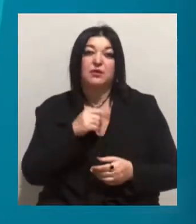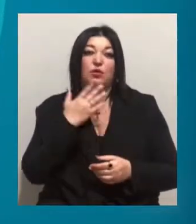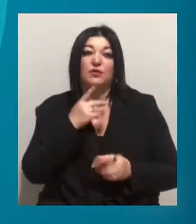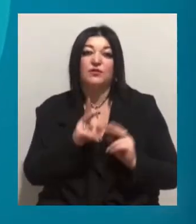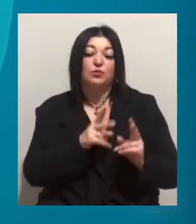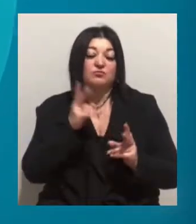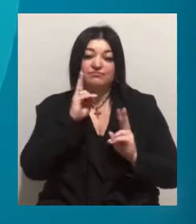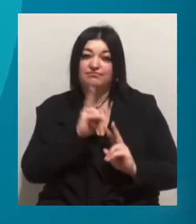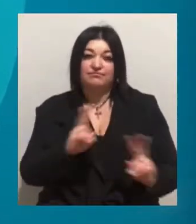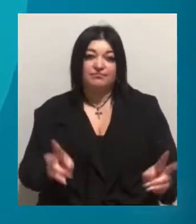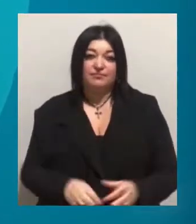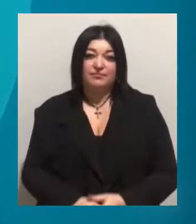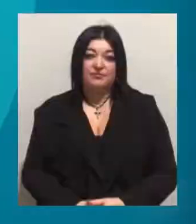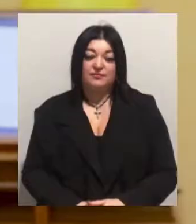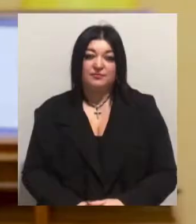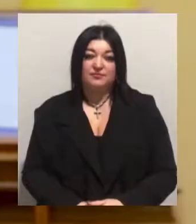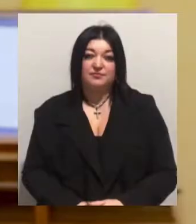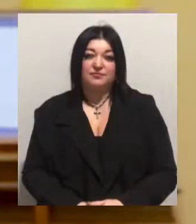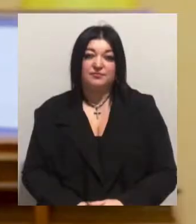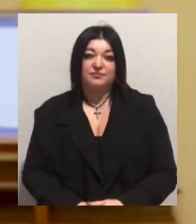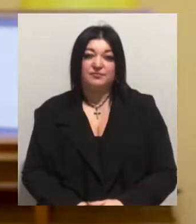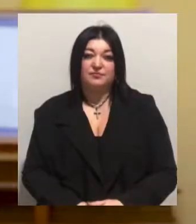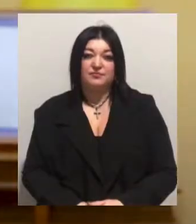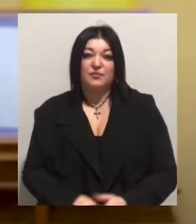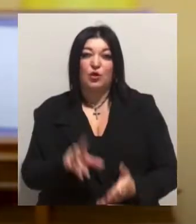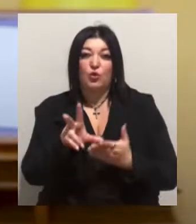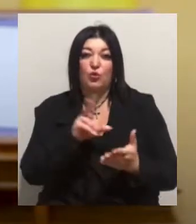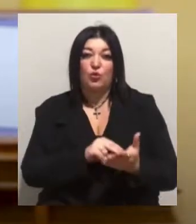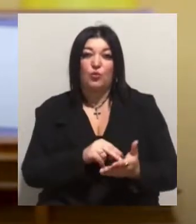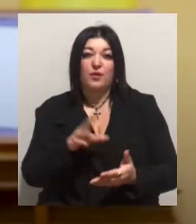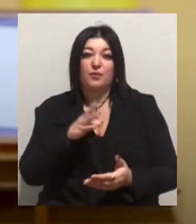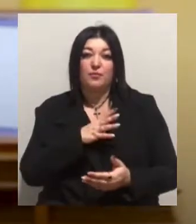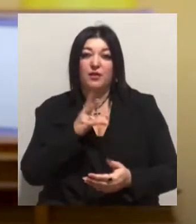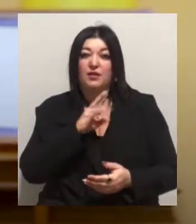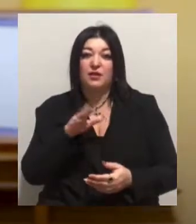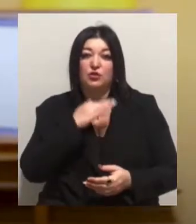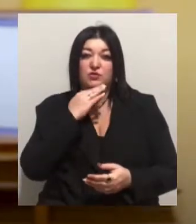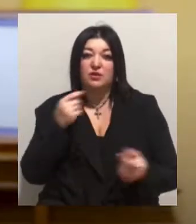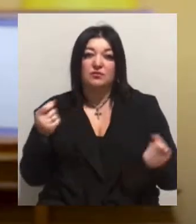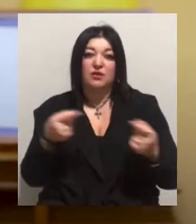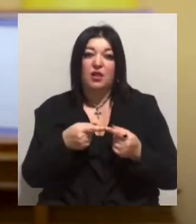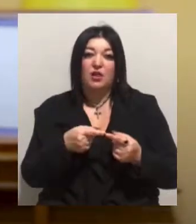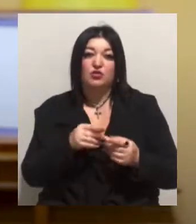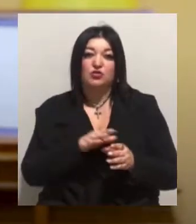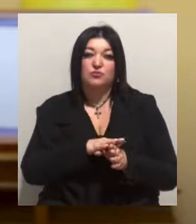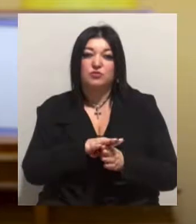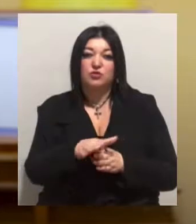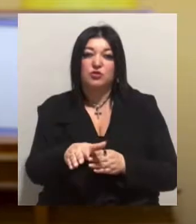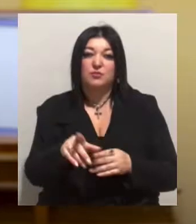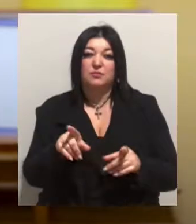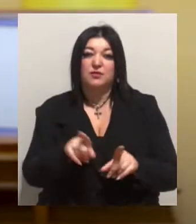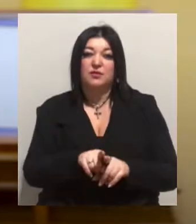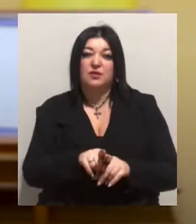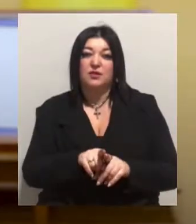невідомо. Копія була недостатньо належним чином прикріплена до